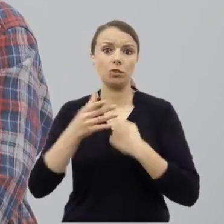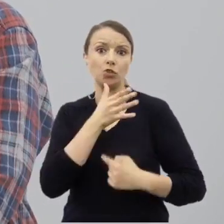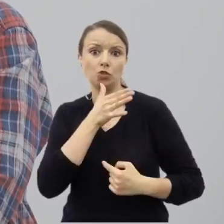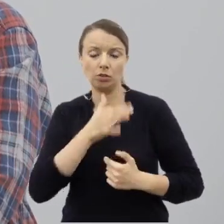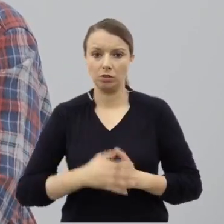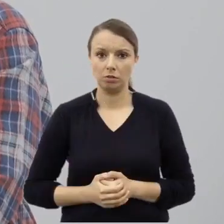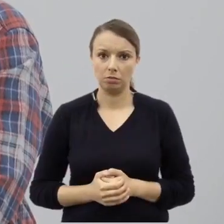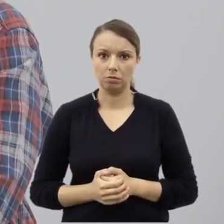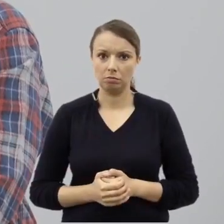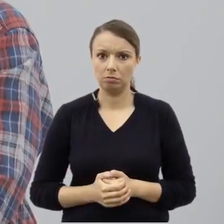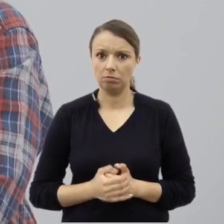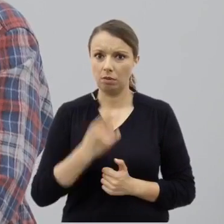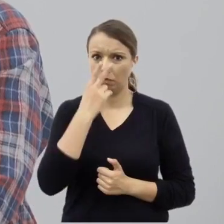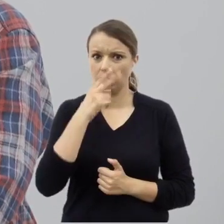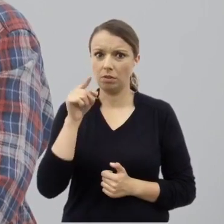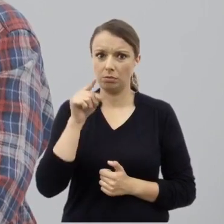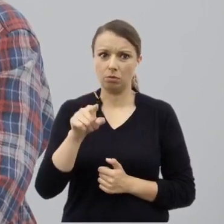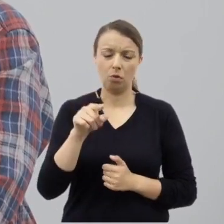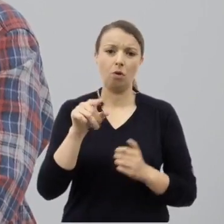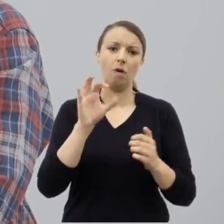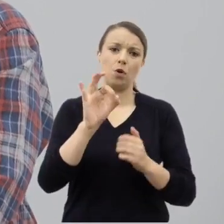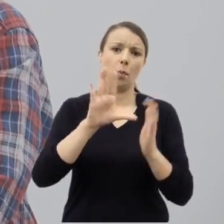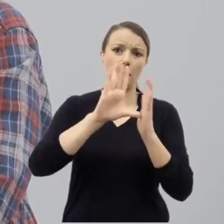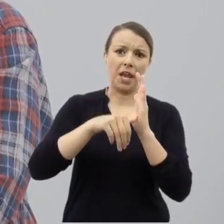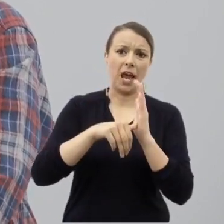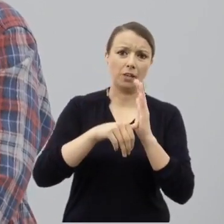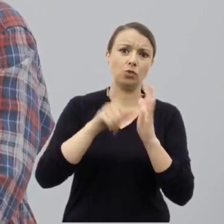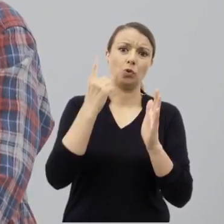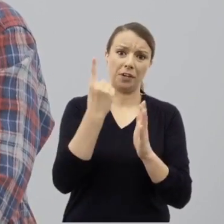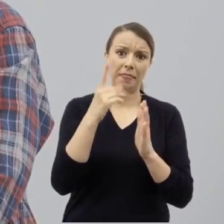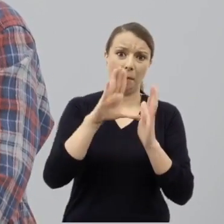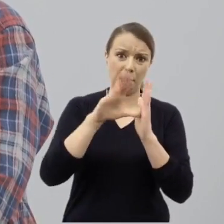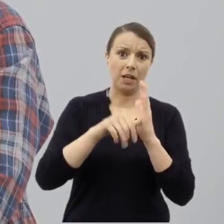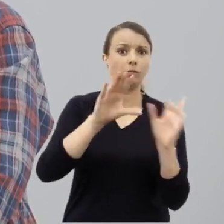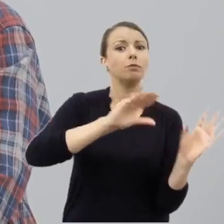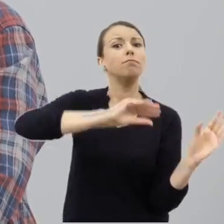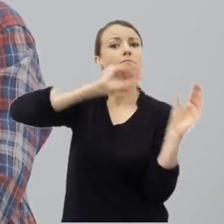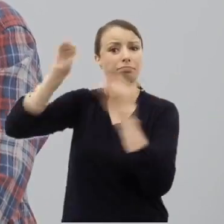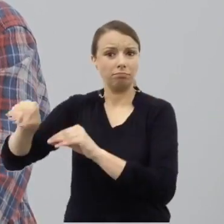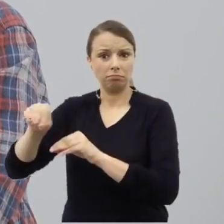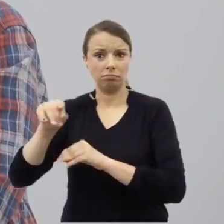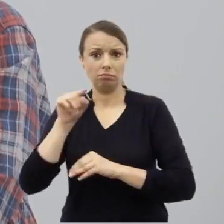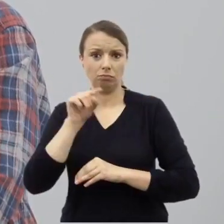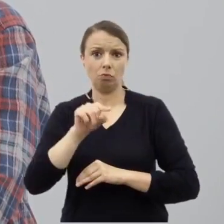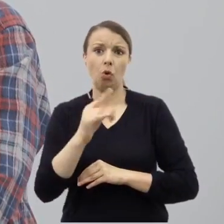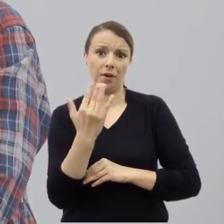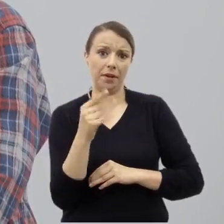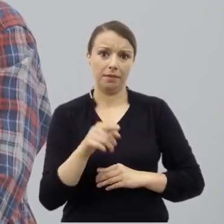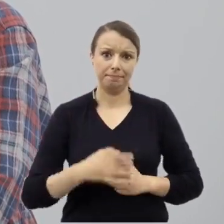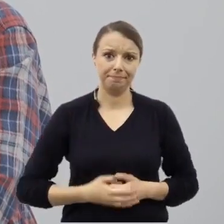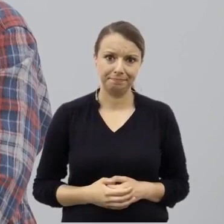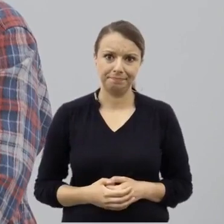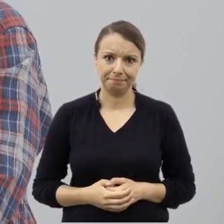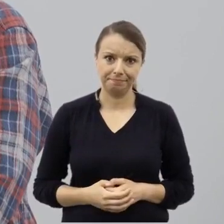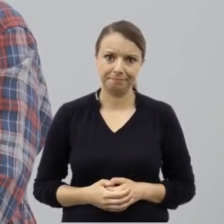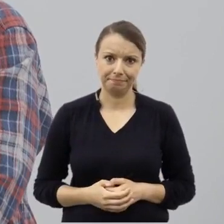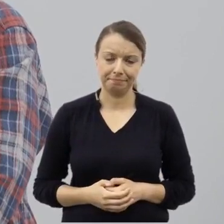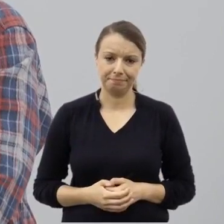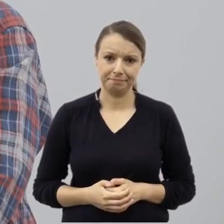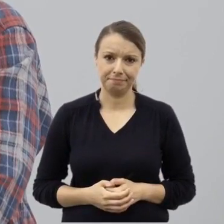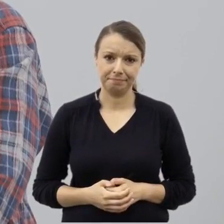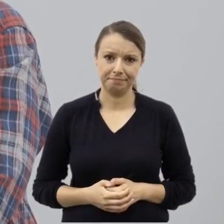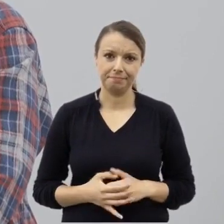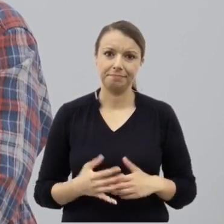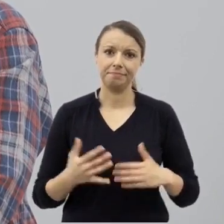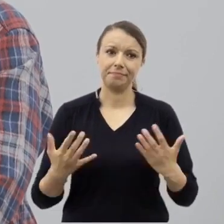skala samego wyjazdu z tego miasta. Jest jeszcze jeden bardzo istotny skutek, tylko to